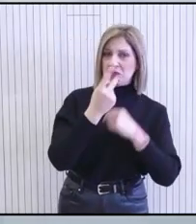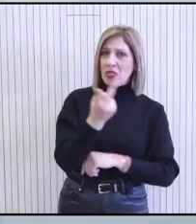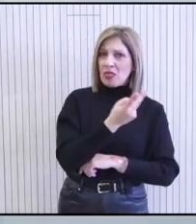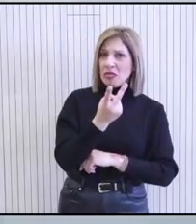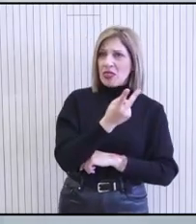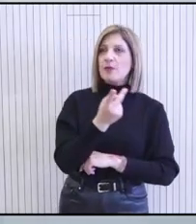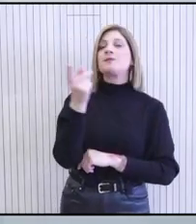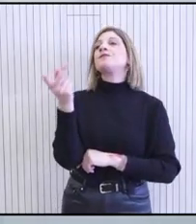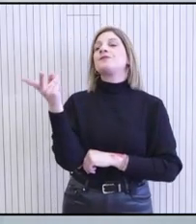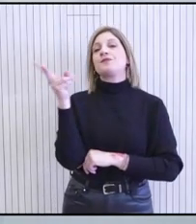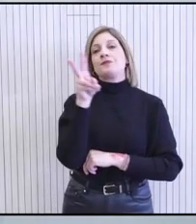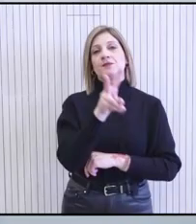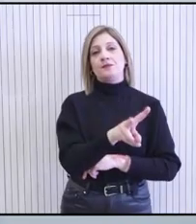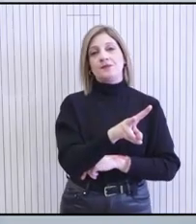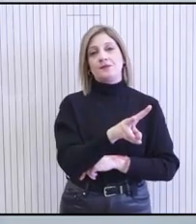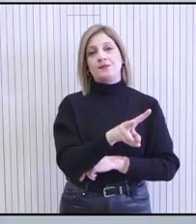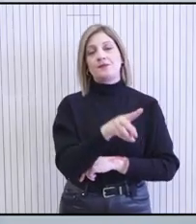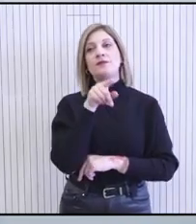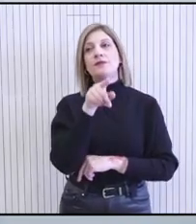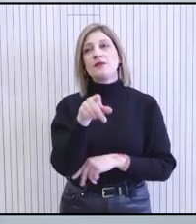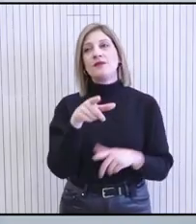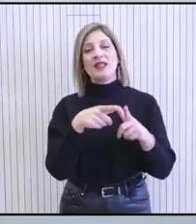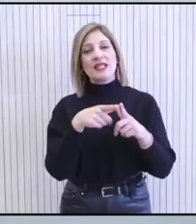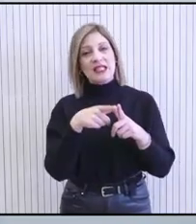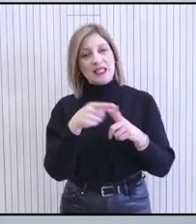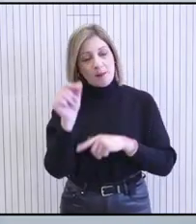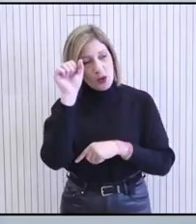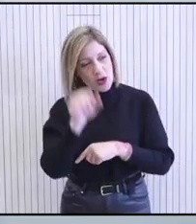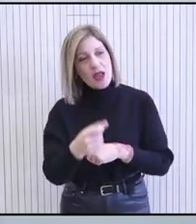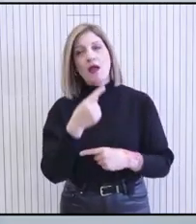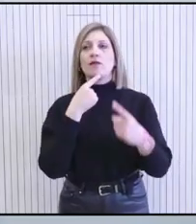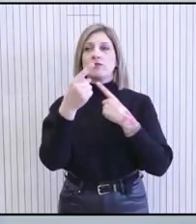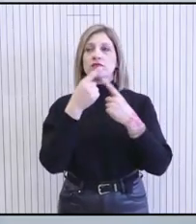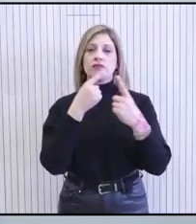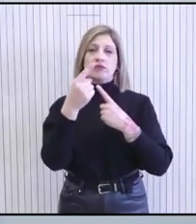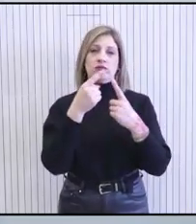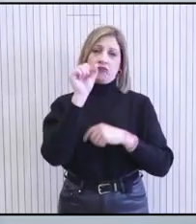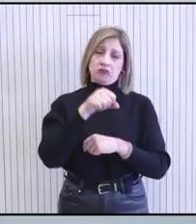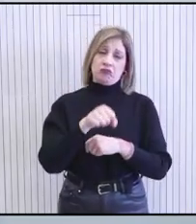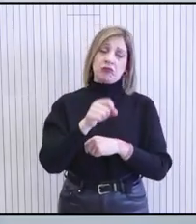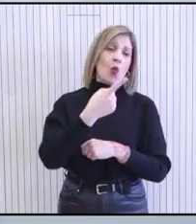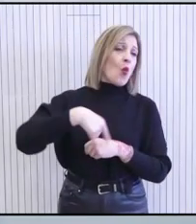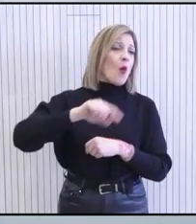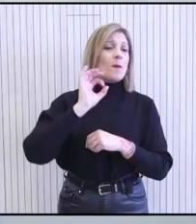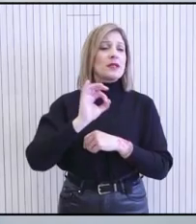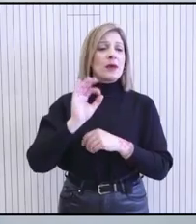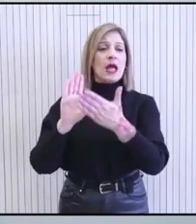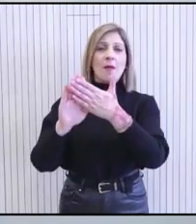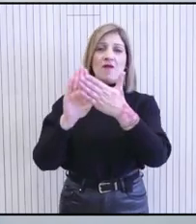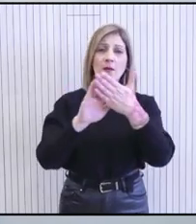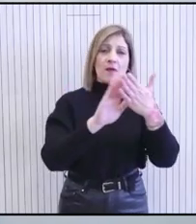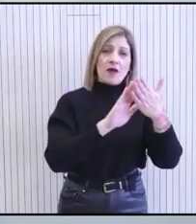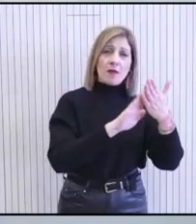Εντάξει, αυτό το οποίο το κυπρακό ασφαλώς και θα συζητηθεί και το κυπριακό είναι στο επικέντρο όλων των επαφών, όπως είναι εύκολα